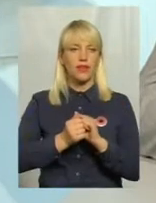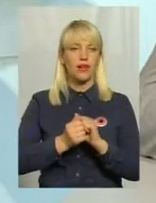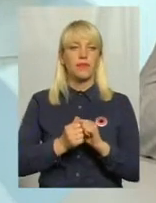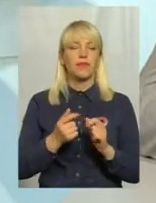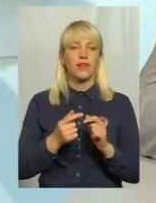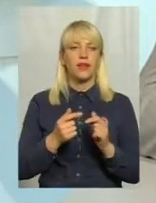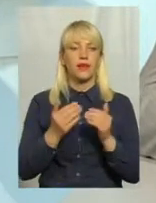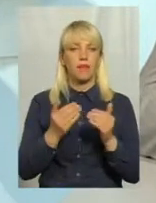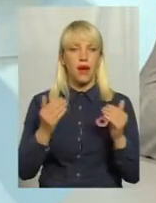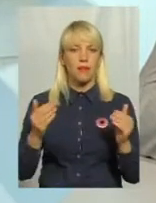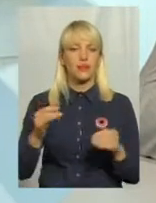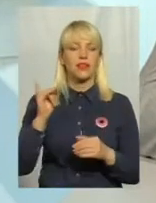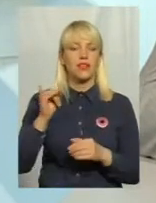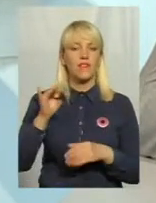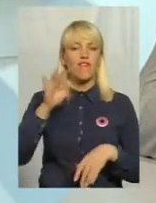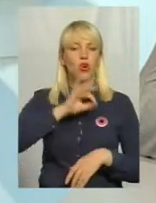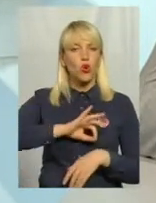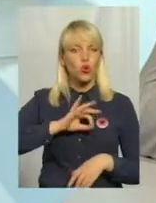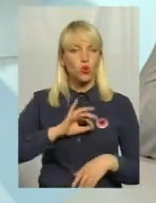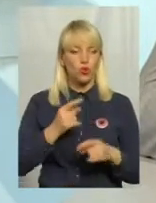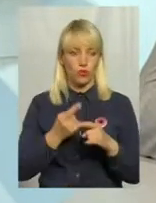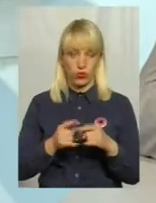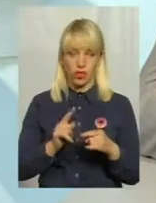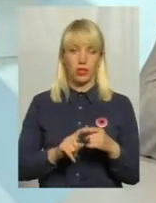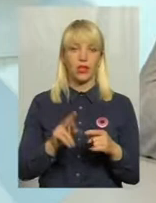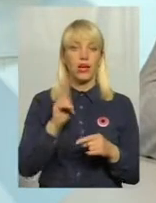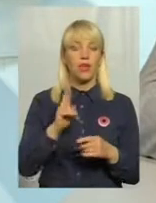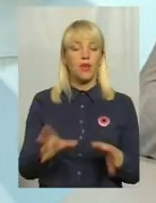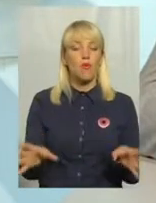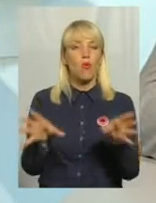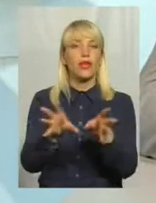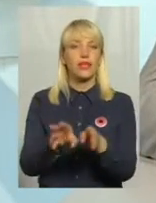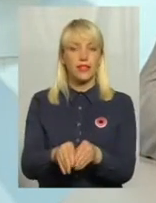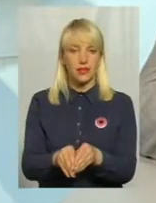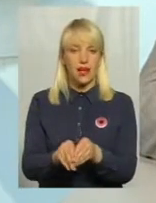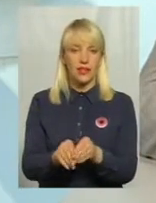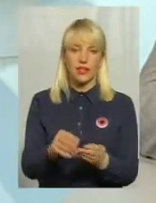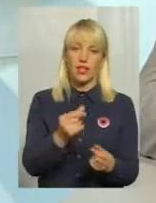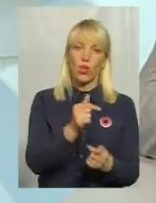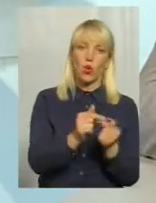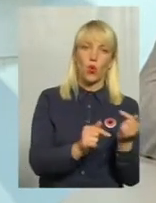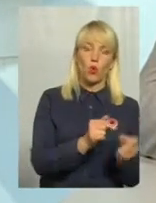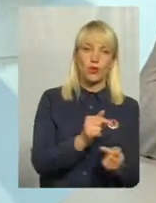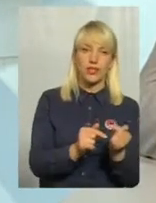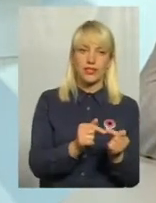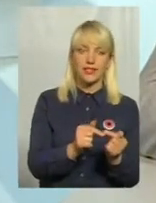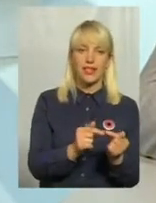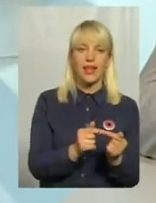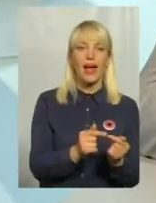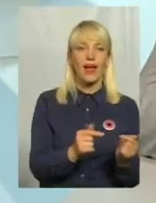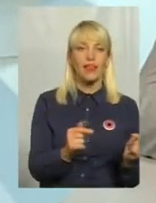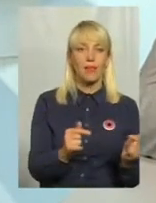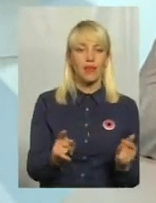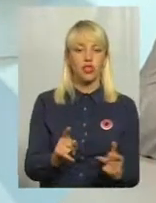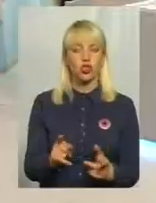їх якраз, скажімо так, поєднати певний як комерційний елемент для того, щоб